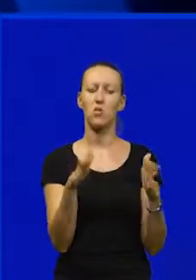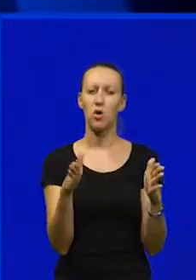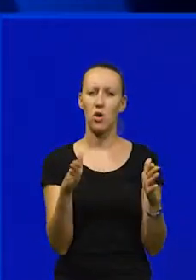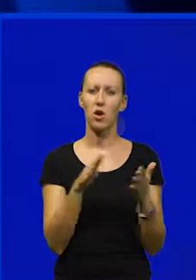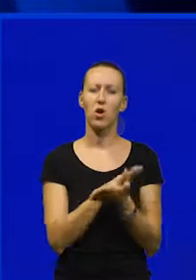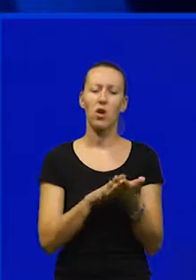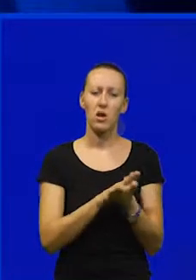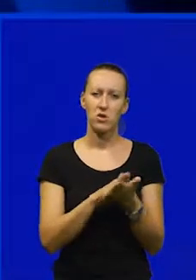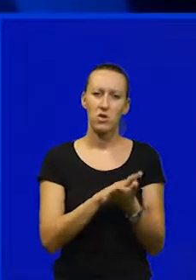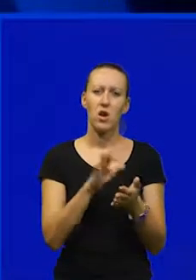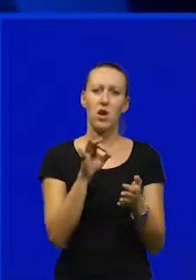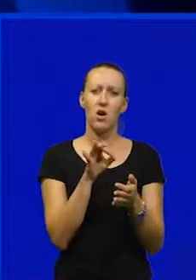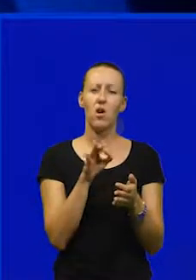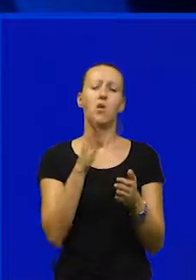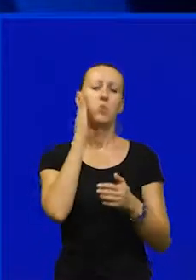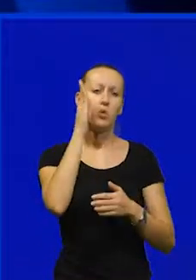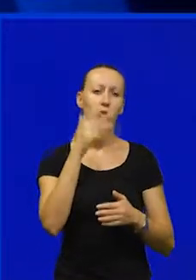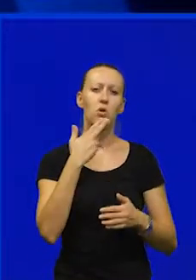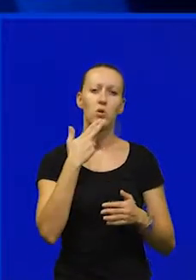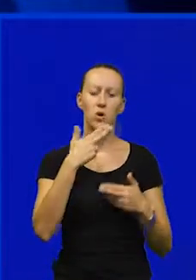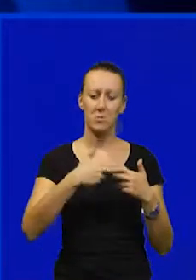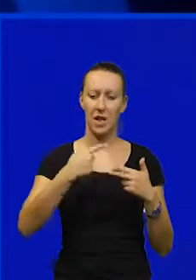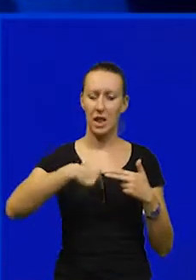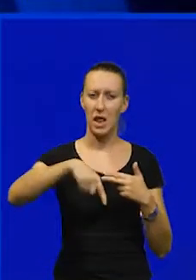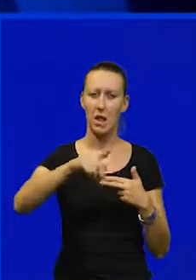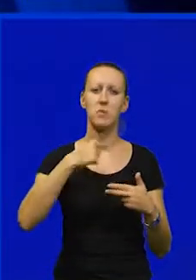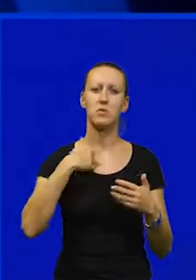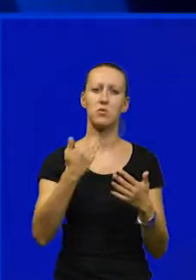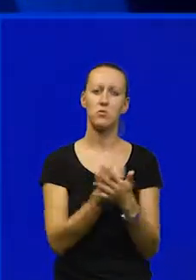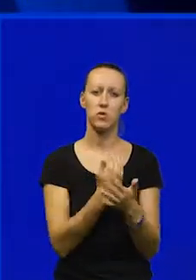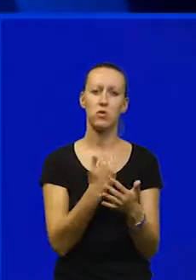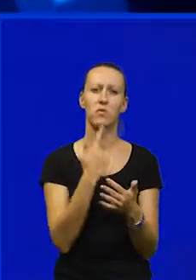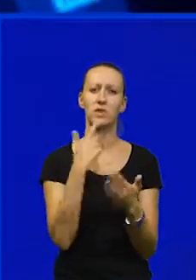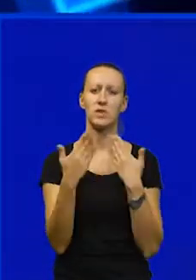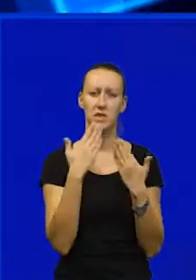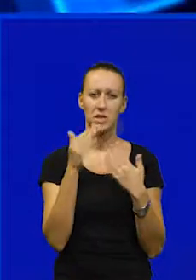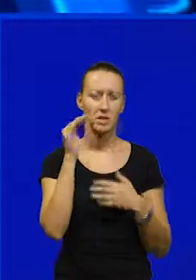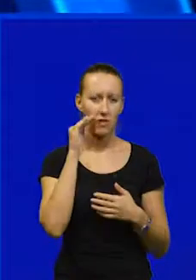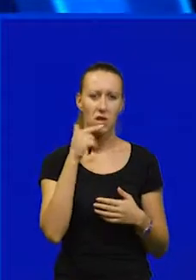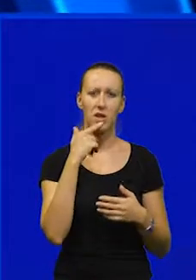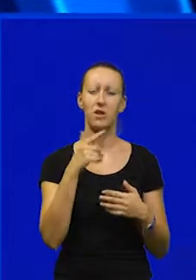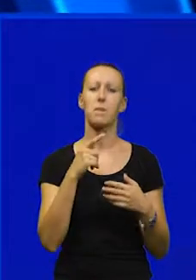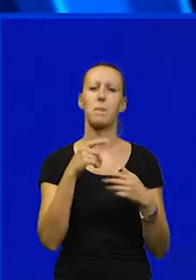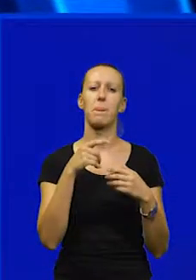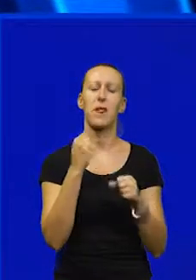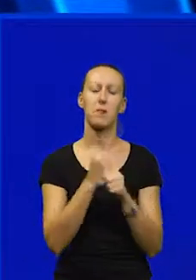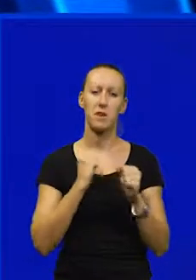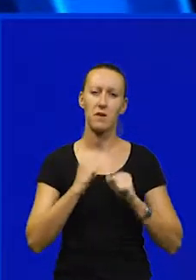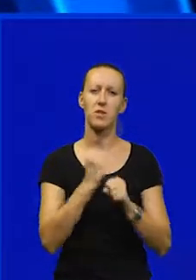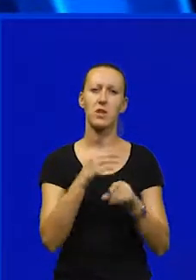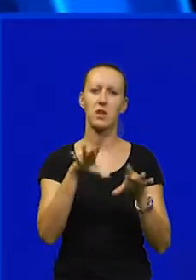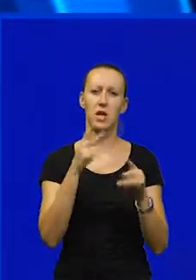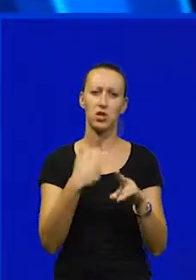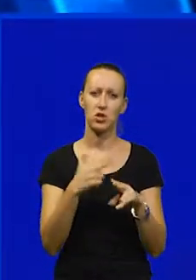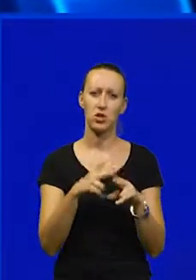razgovarali o scenarijima koji su pred nama mi ćemo ih ponoviti i na sjednici vlade i predano ćemo raditi da se nažu